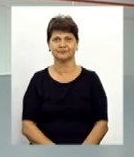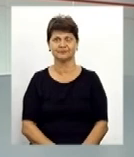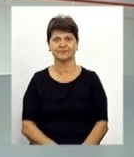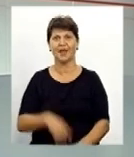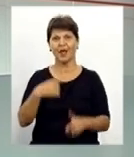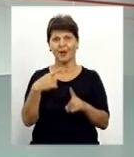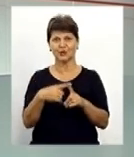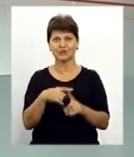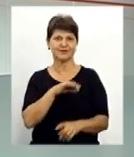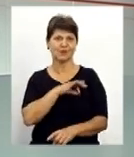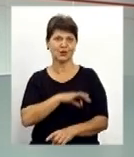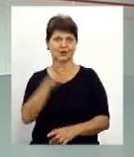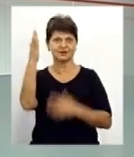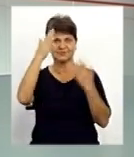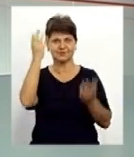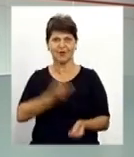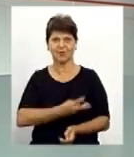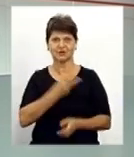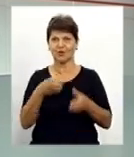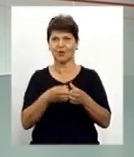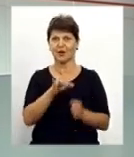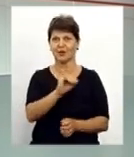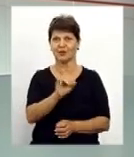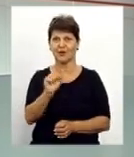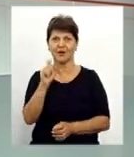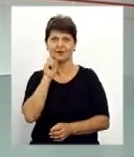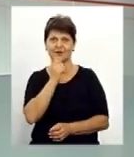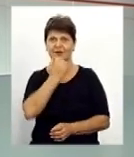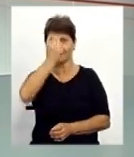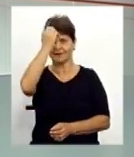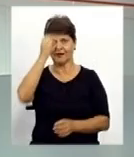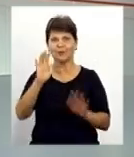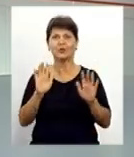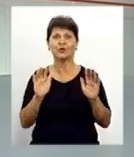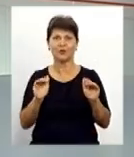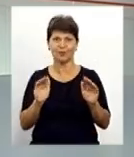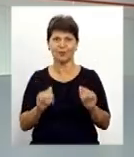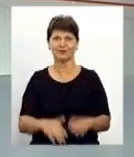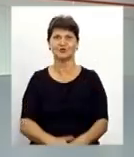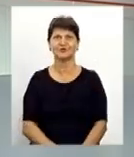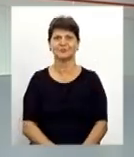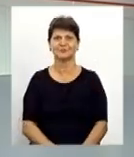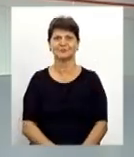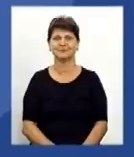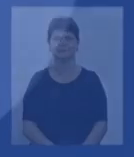Позитивного і корисного дозвілля бажає вам команда ЮА «Війниця». Я ж дякую, що дивилися. Залишаєтесь на нашому телеканалі.